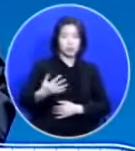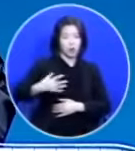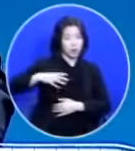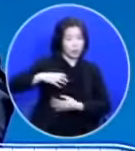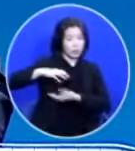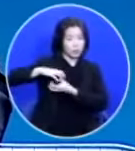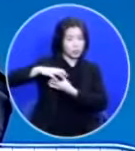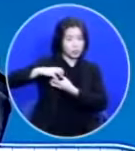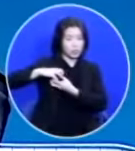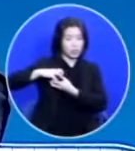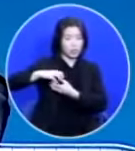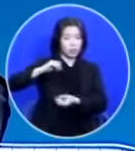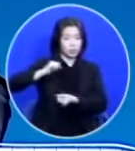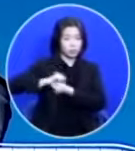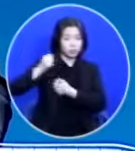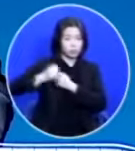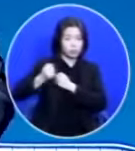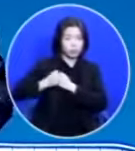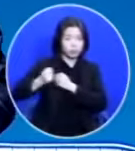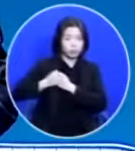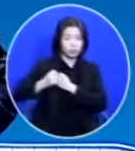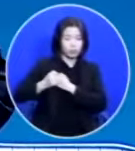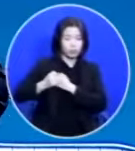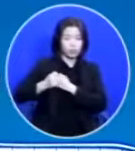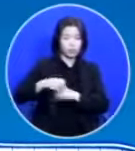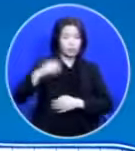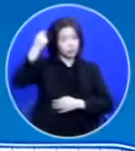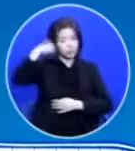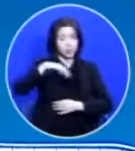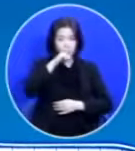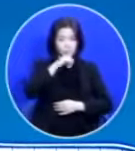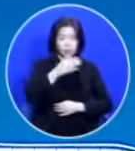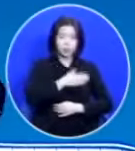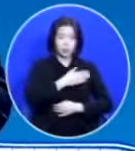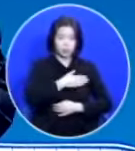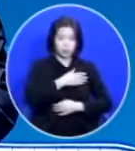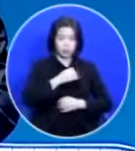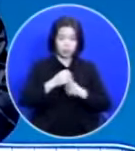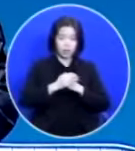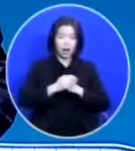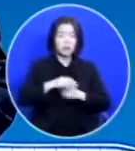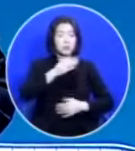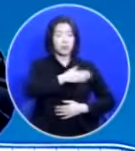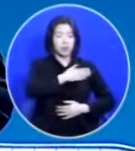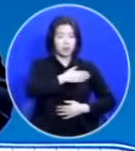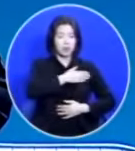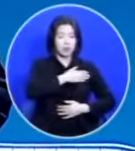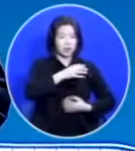뛰는 거 느끼십니까? 왼쪽 가슴에 손을 얹어보세요 심장 뛰는 거 느끼세요?